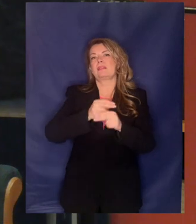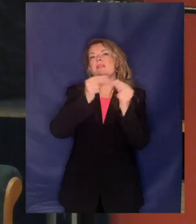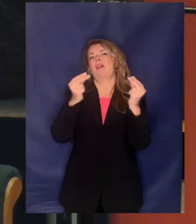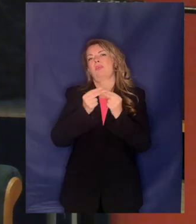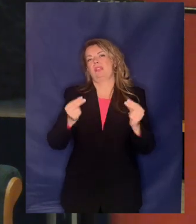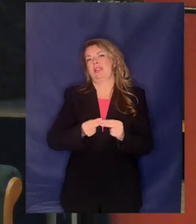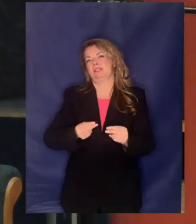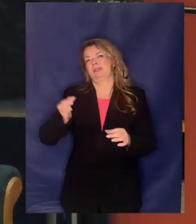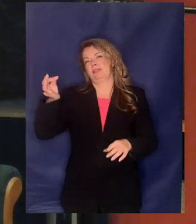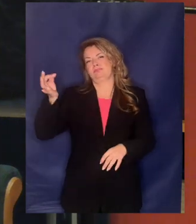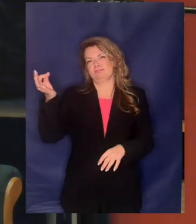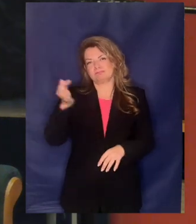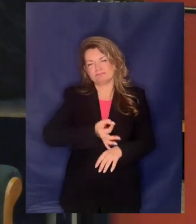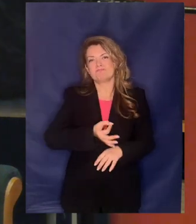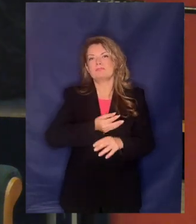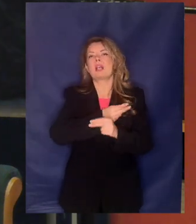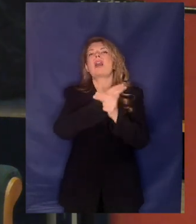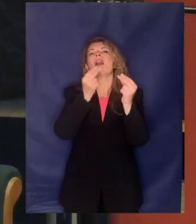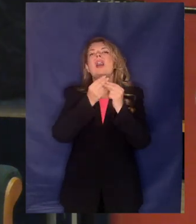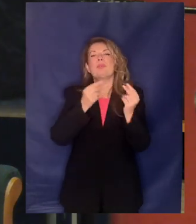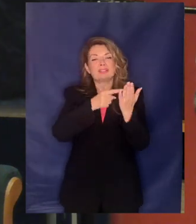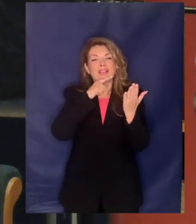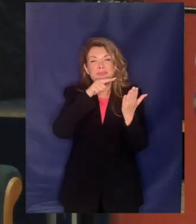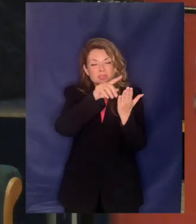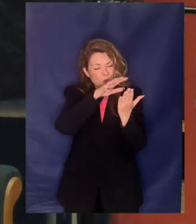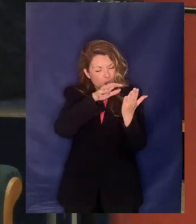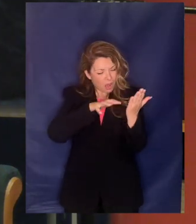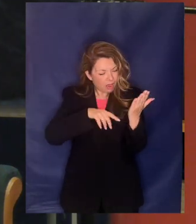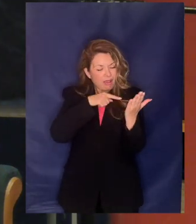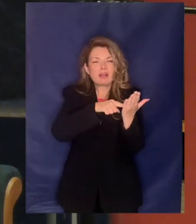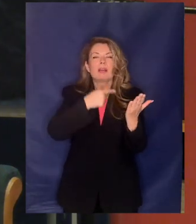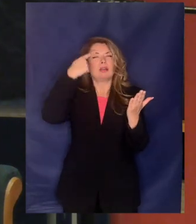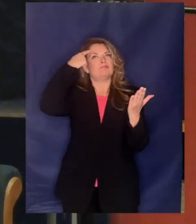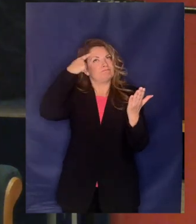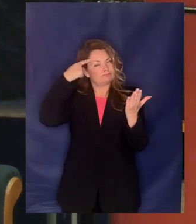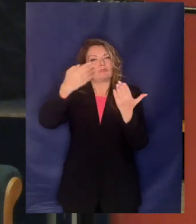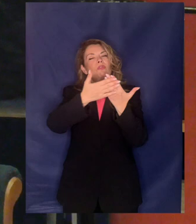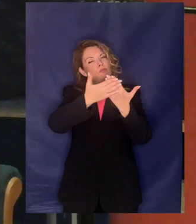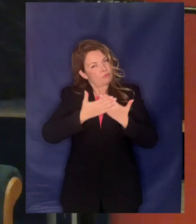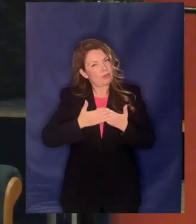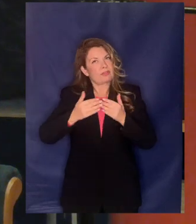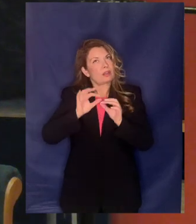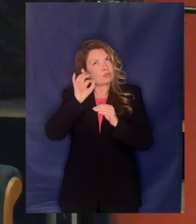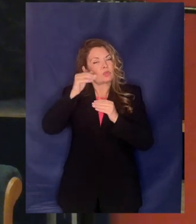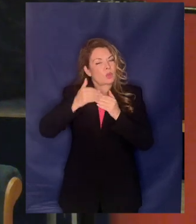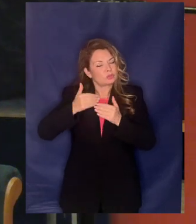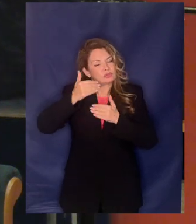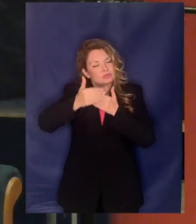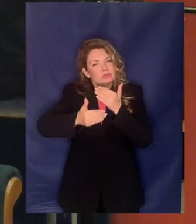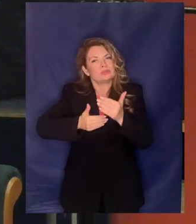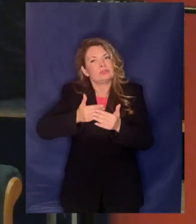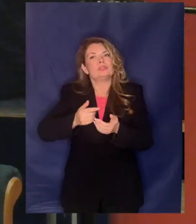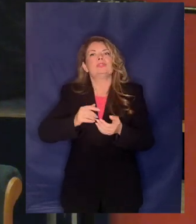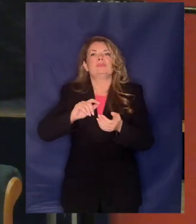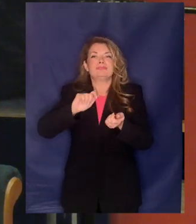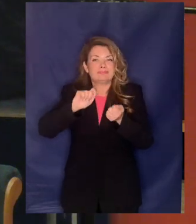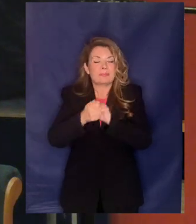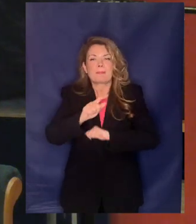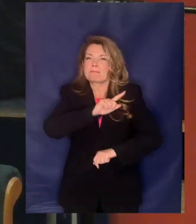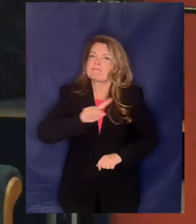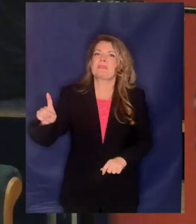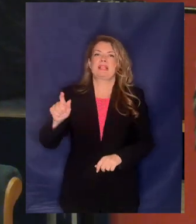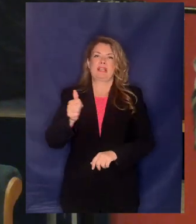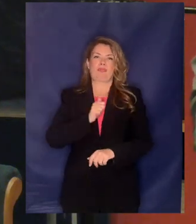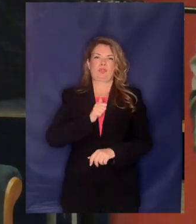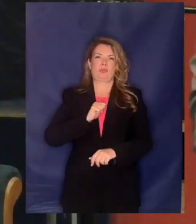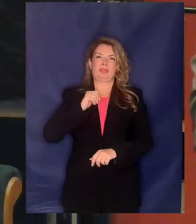καλά συμπεράσματα τα οποία θα μπορέσουν να βοηθήσουν και εμάς στον αγώνα μας ενάντια στη διωτικοποίηση του νερού